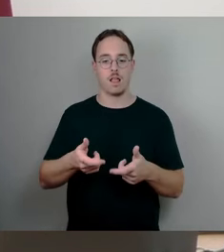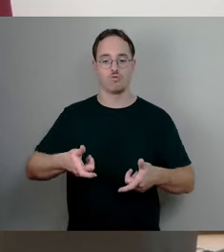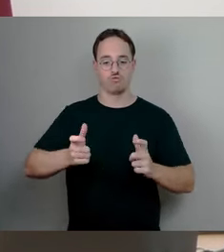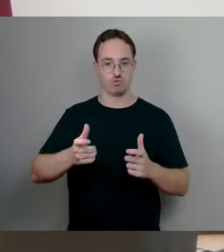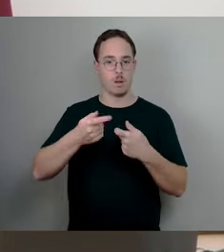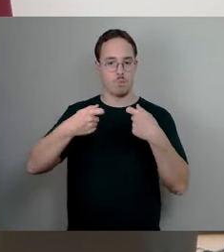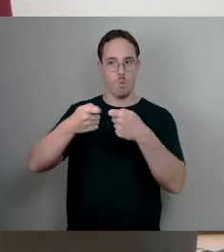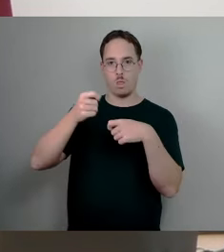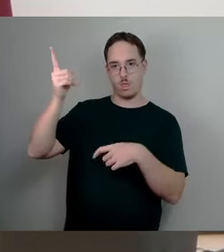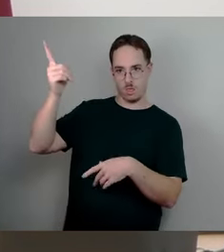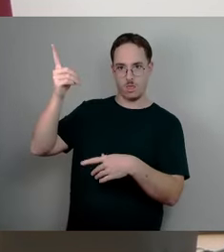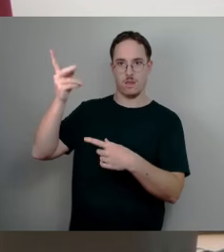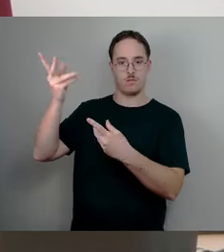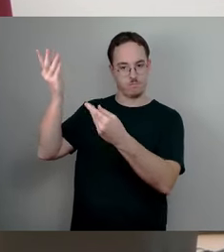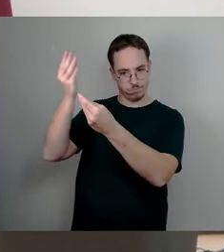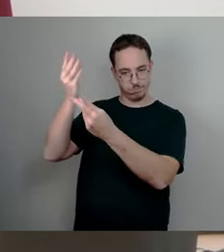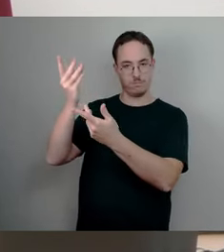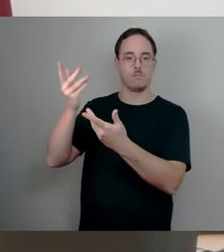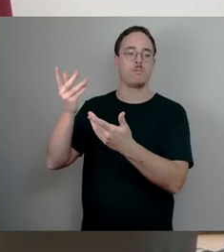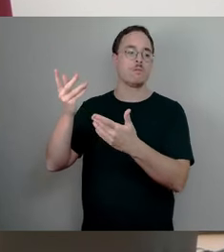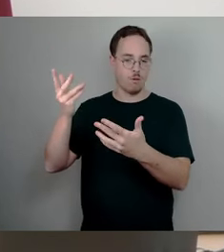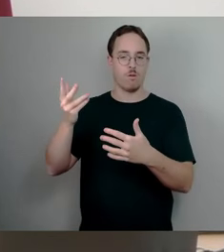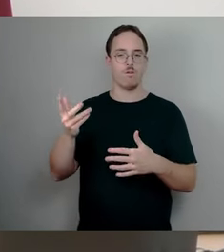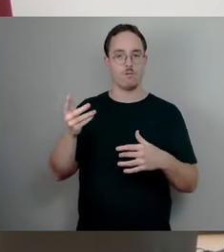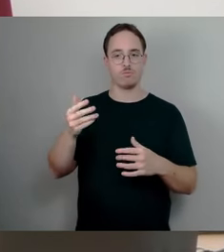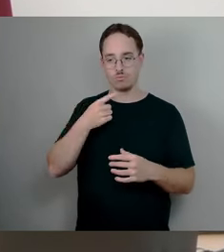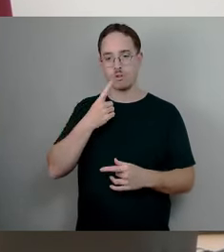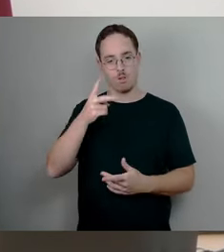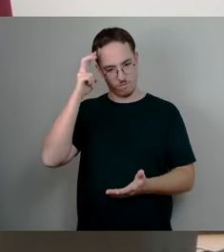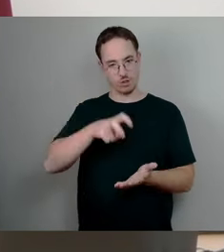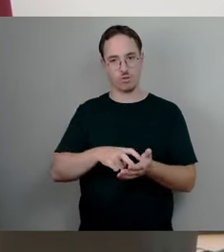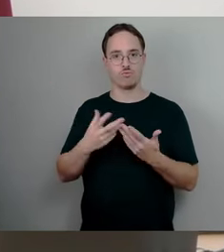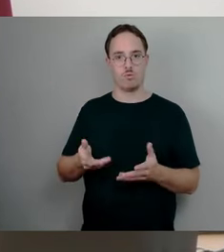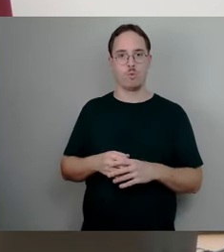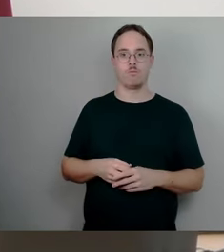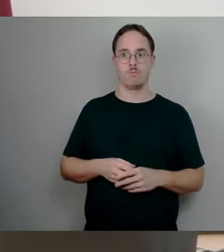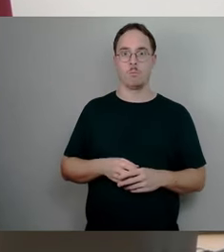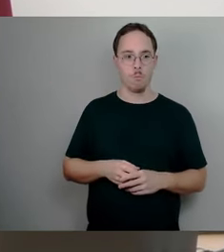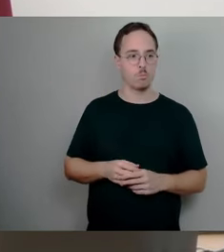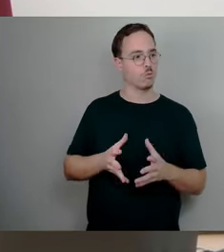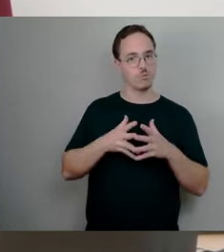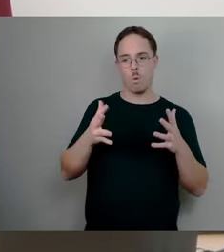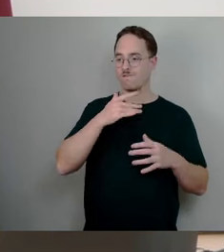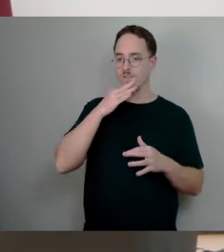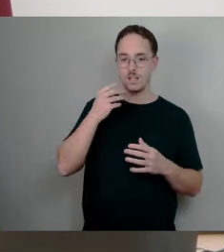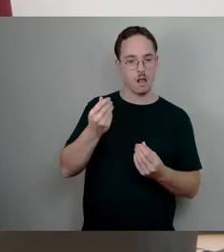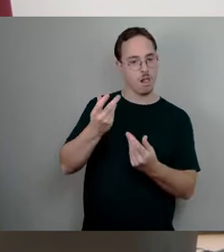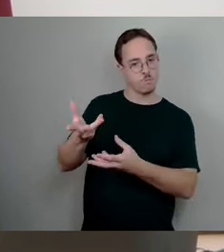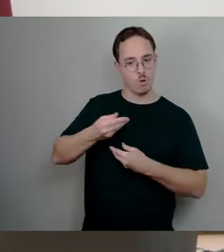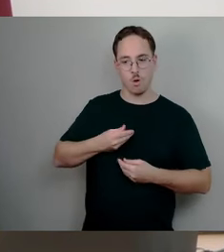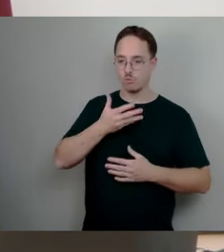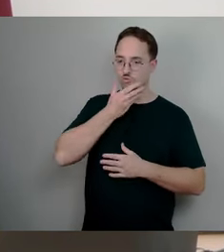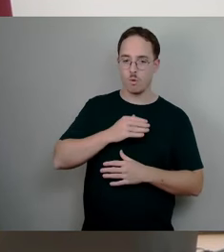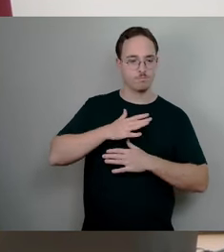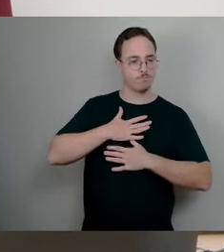überzeugt, das Konzept, was ja was Einzigartiges ist, in so einer großen Dimension kann ich mich überhaupt nicht daran erinnern, dass der Bund den Kulturinvest